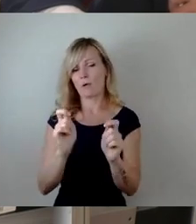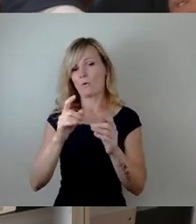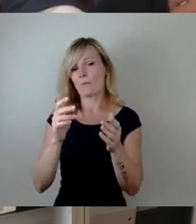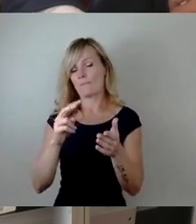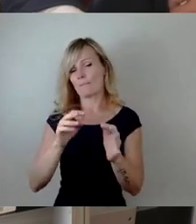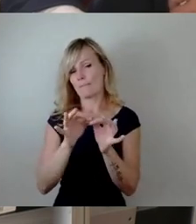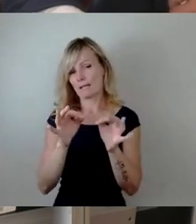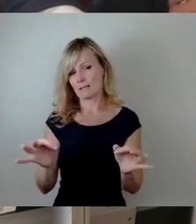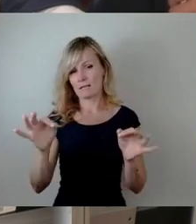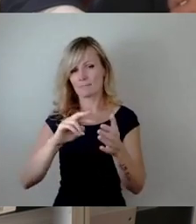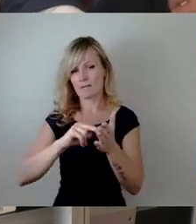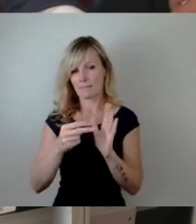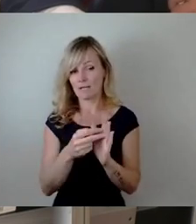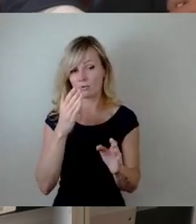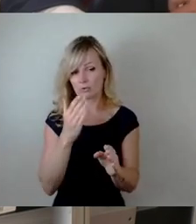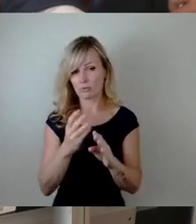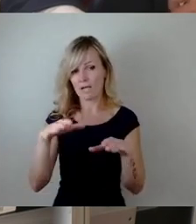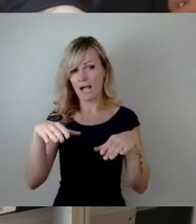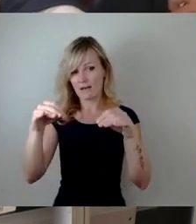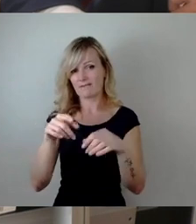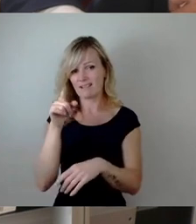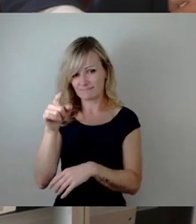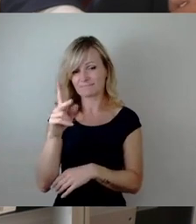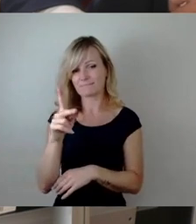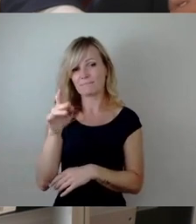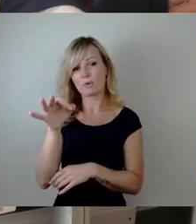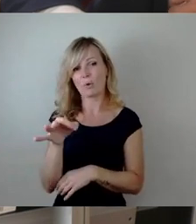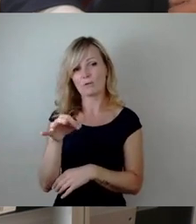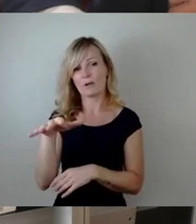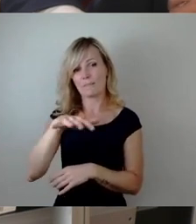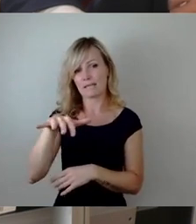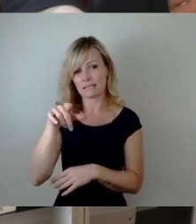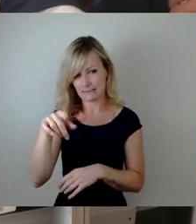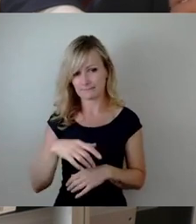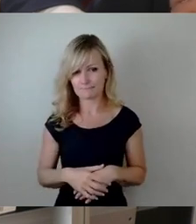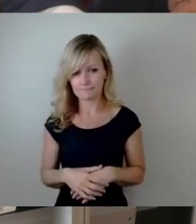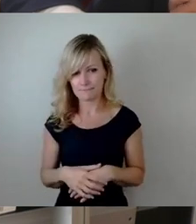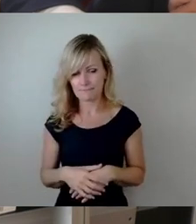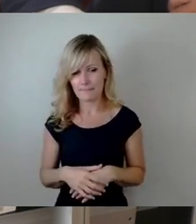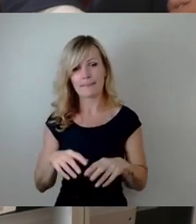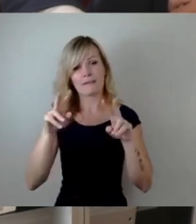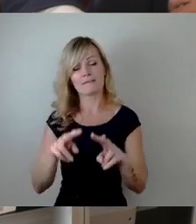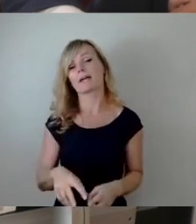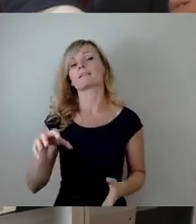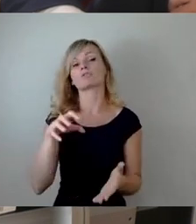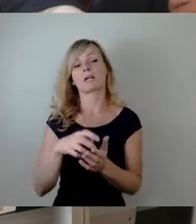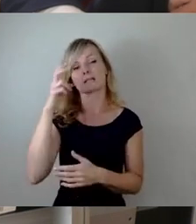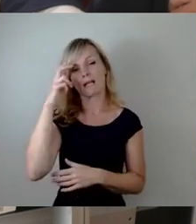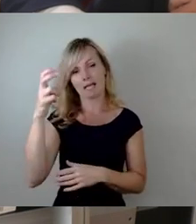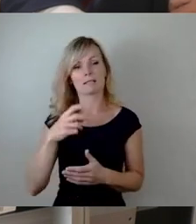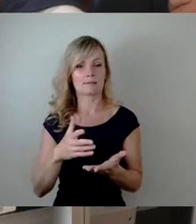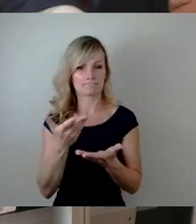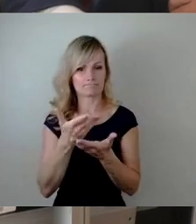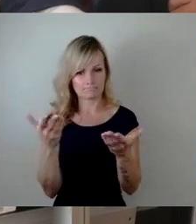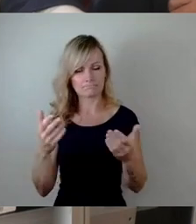Maßnahmen wie die am Körnerplatz. Verehrte Stadträtinnen und Stadträte, uns allen in der Verwaltung